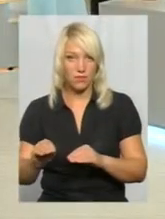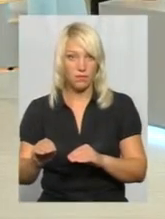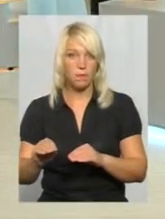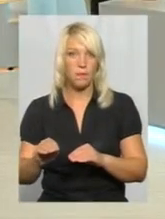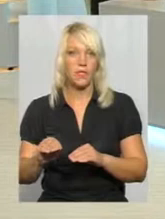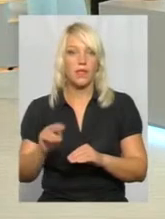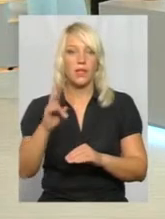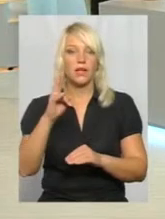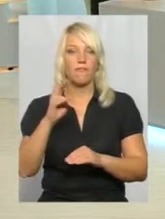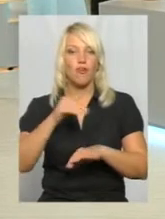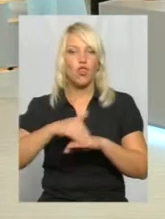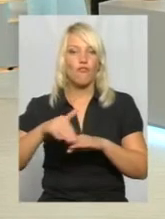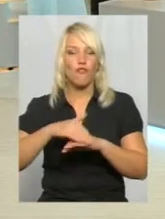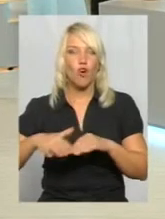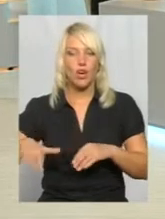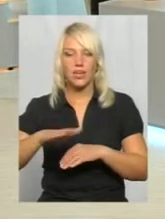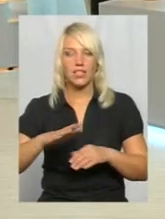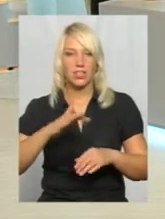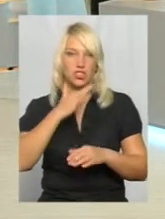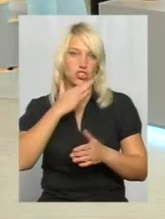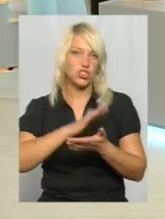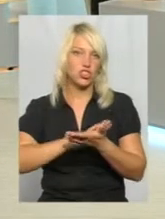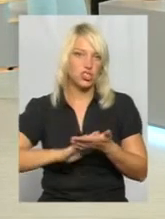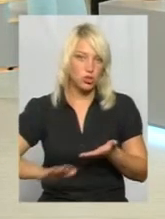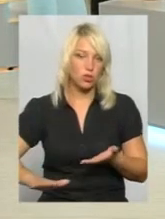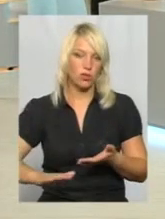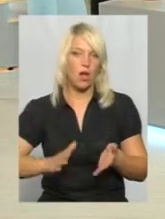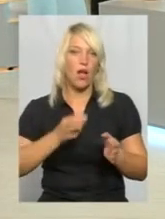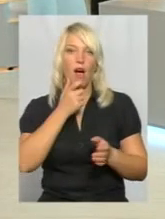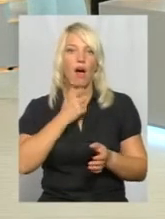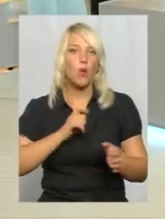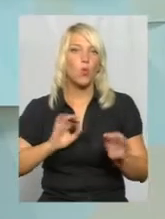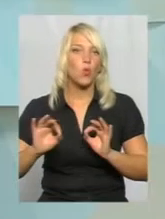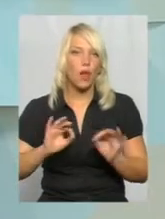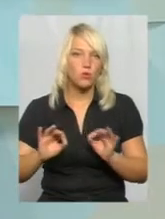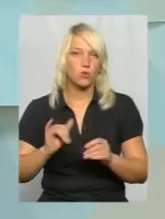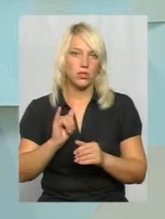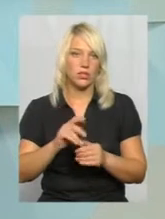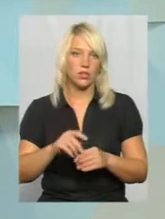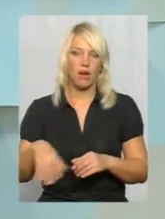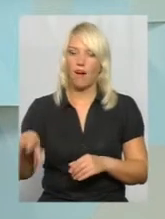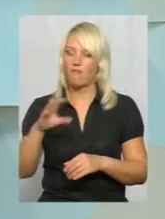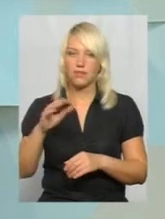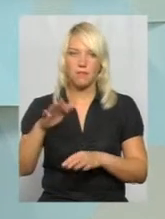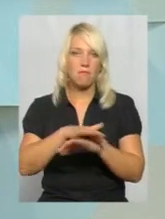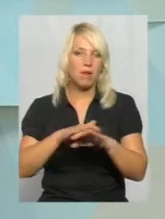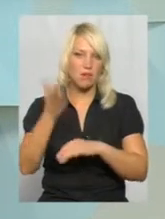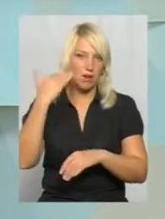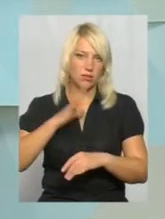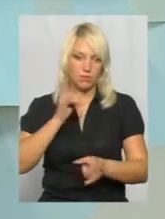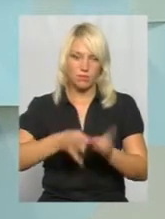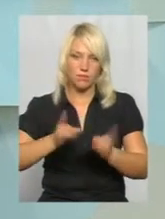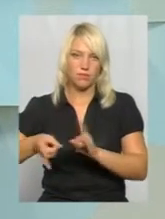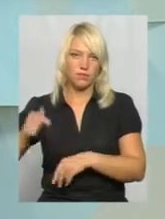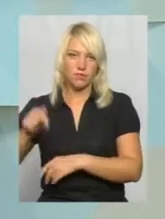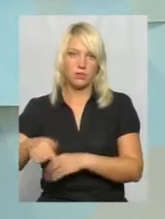в дворі стало набагато чистіше, акуратніше, а до цього весь базар паркувався біля